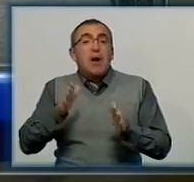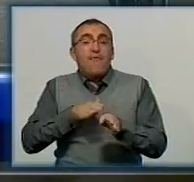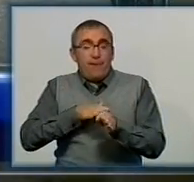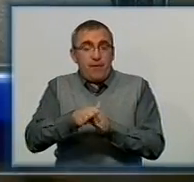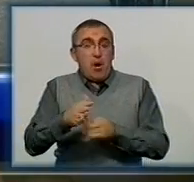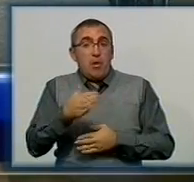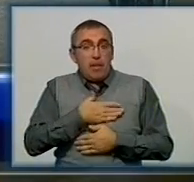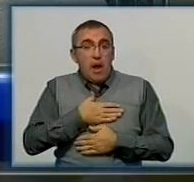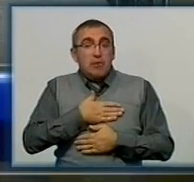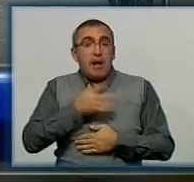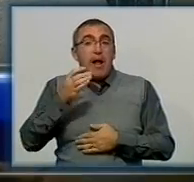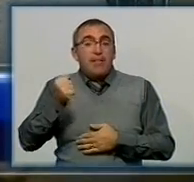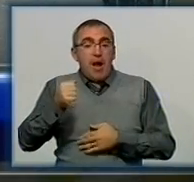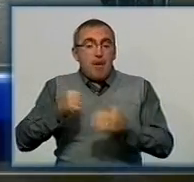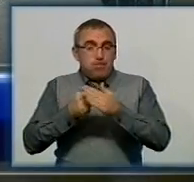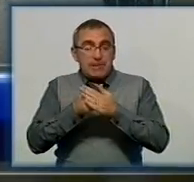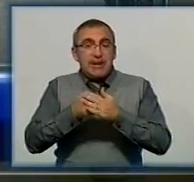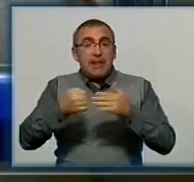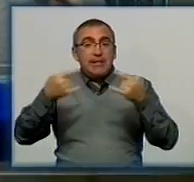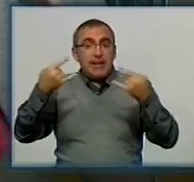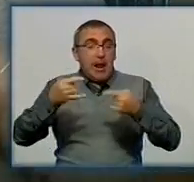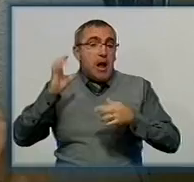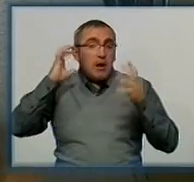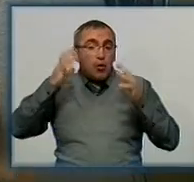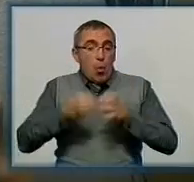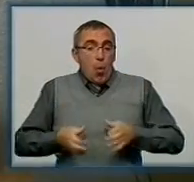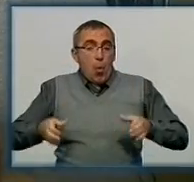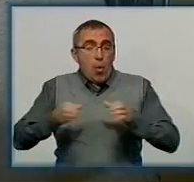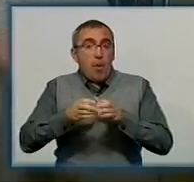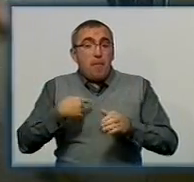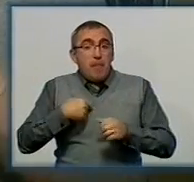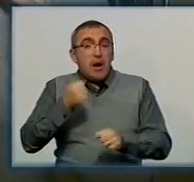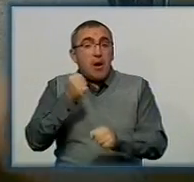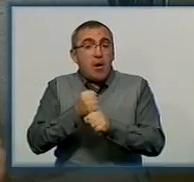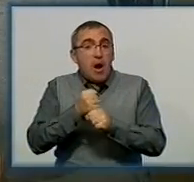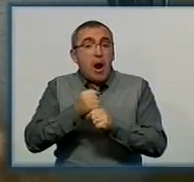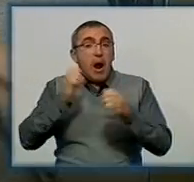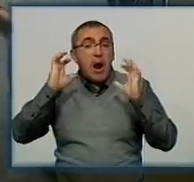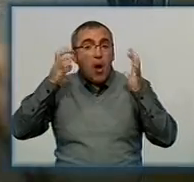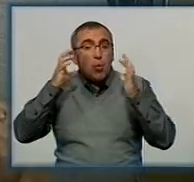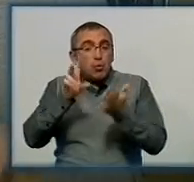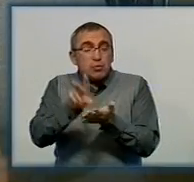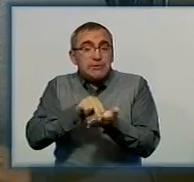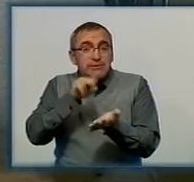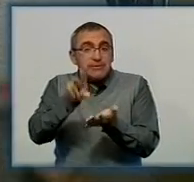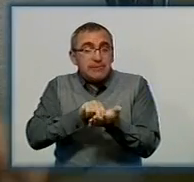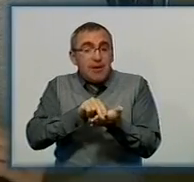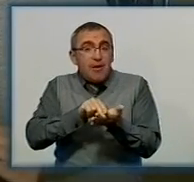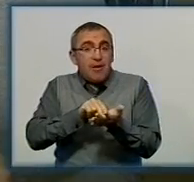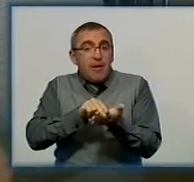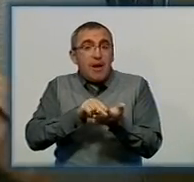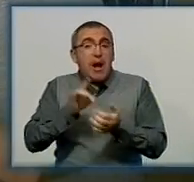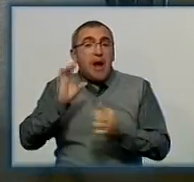у нас на базі телерадіокомпанії. І що цікаво, ми робимо ще і аудіозапис зазначеної зустрічі в форматі